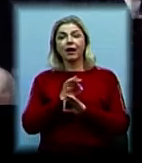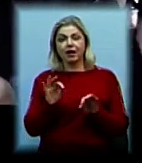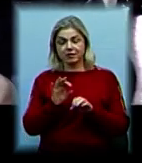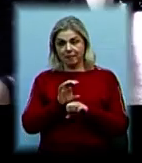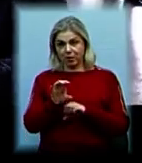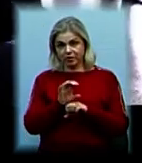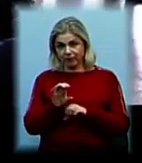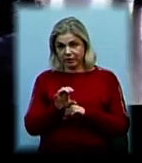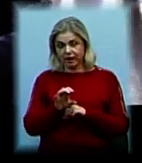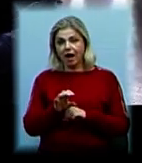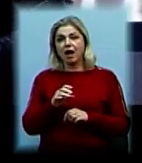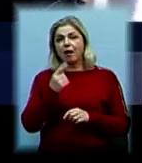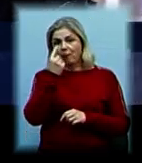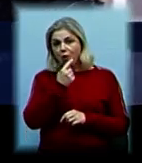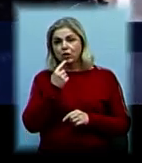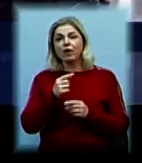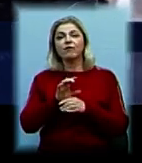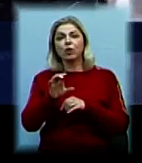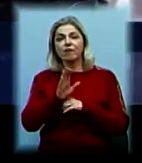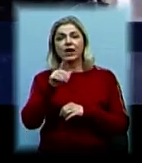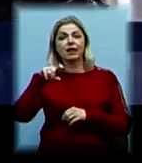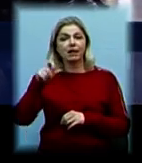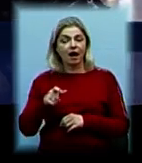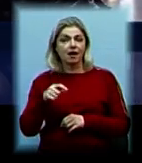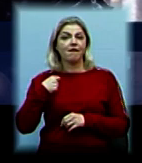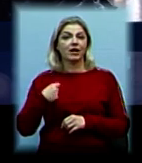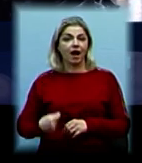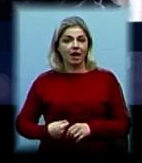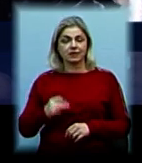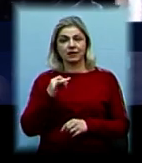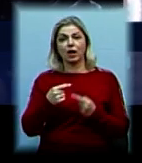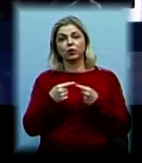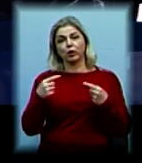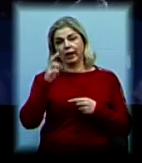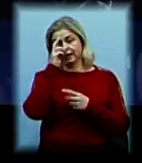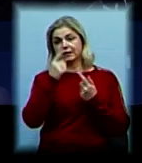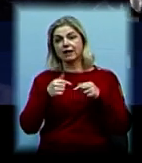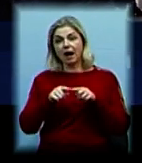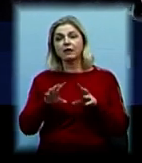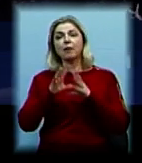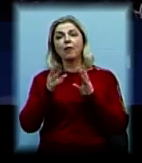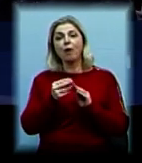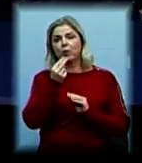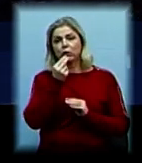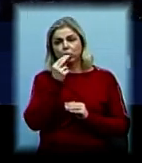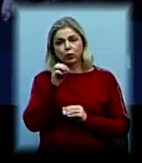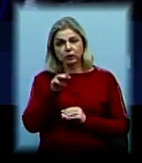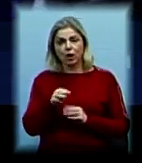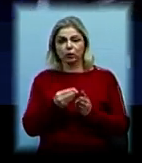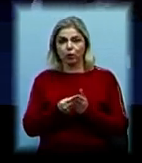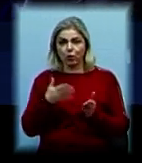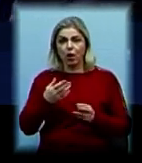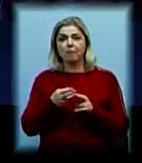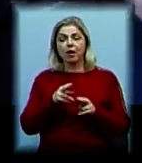Прекрасний виробник. Аналоги виробляються в Італії, Франції, країнах Західної Європи. В принципі, продукт дорогий. Тому